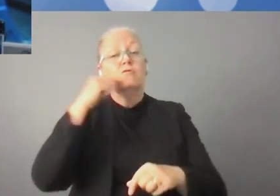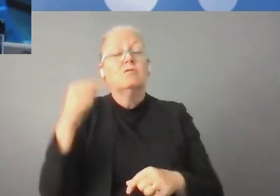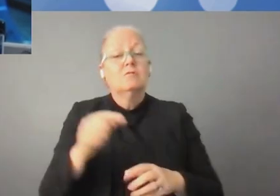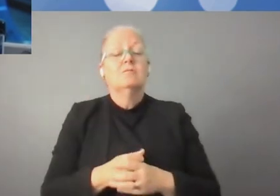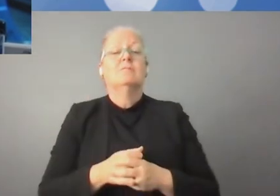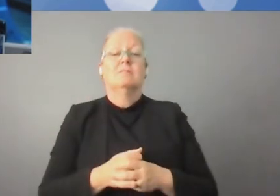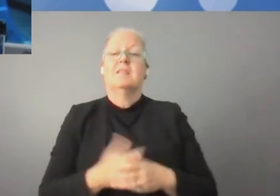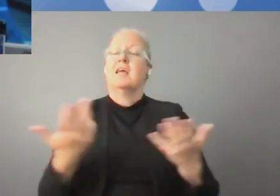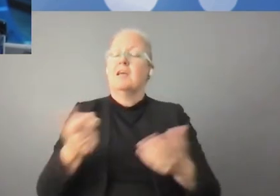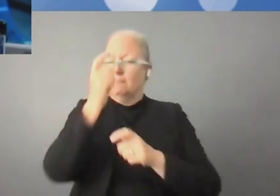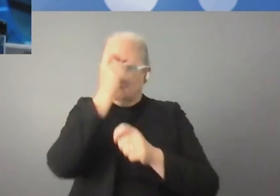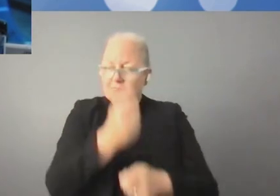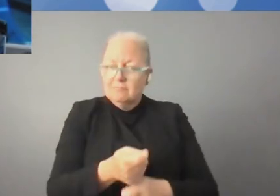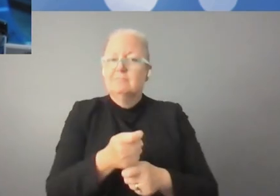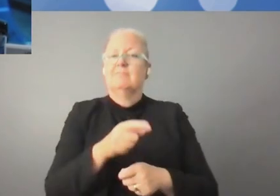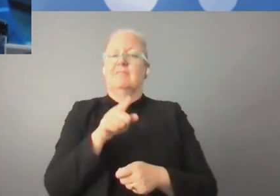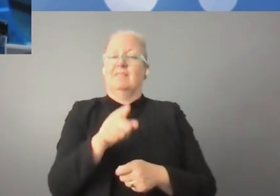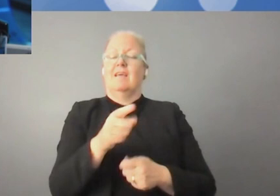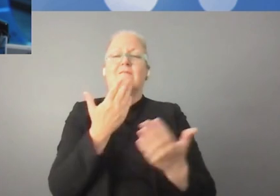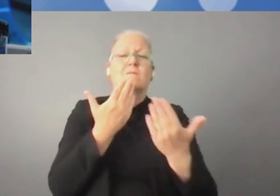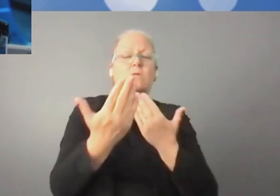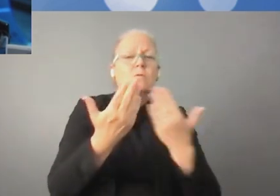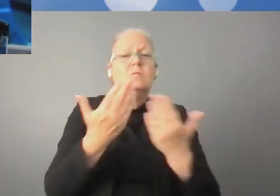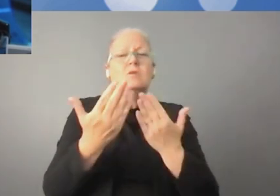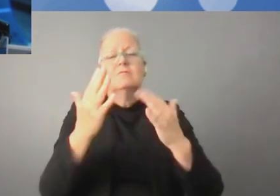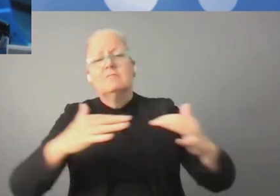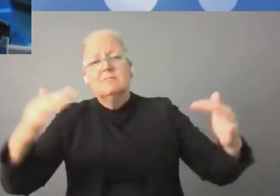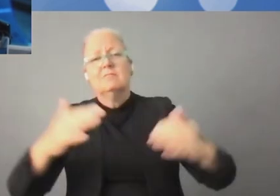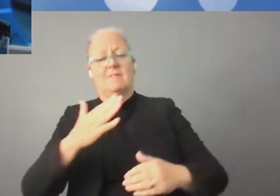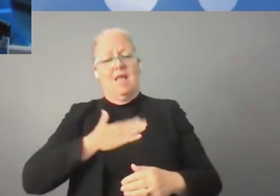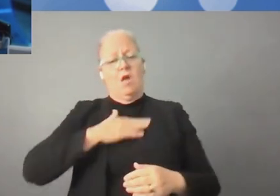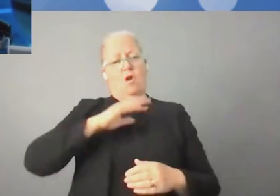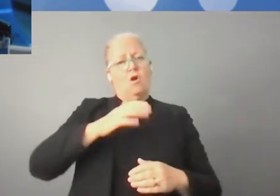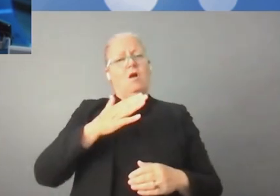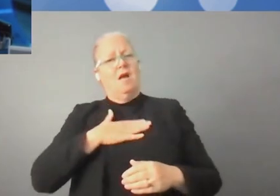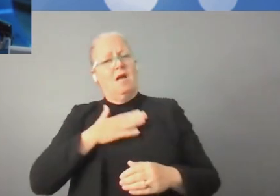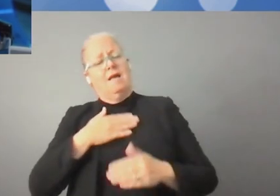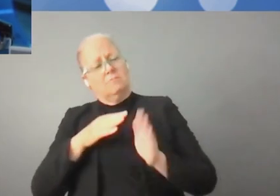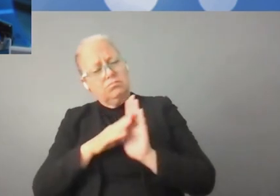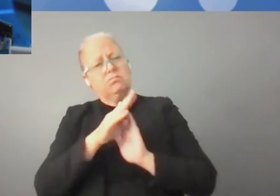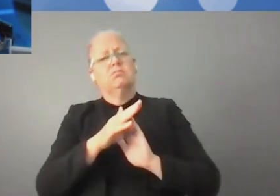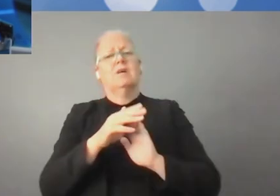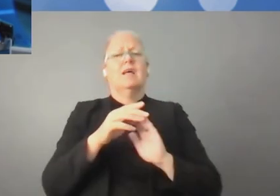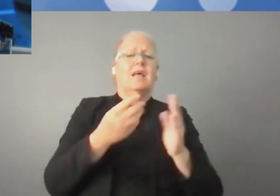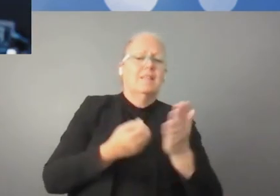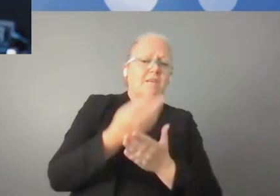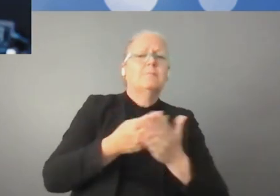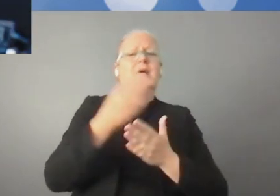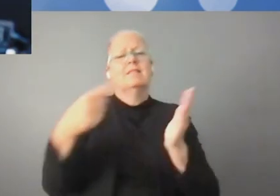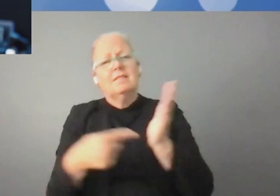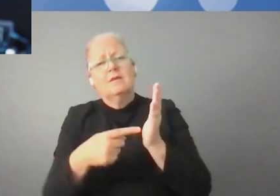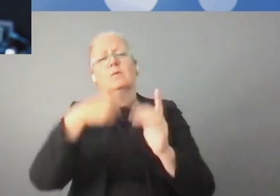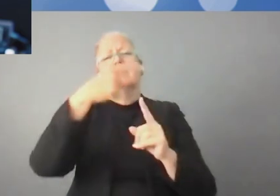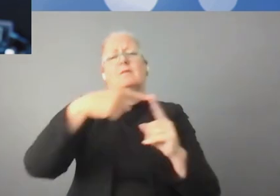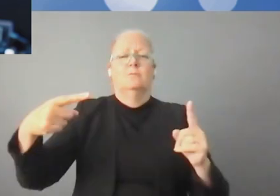honneur pour nous. Nous sommes heureux de pouvoir vous accueillir chez nous. Et ce qui souligne aussi la position si forte de notre pays